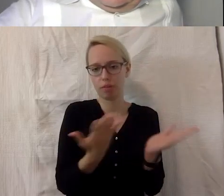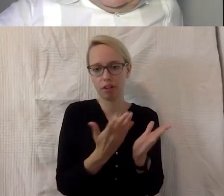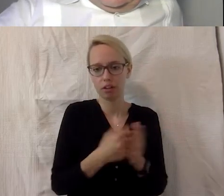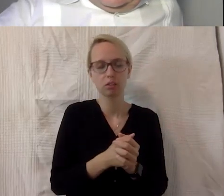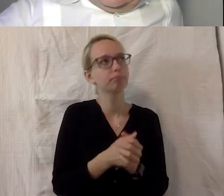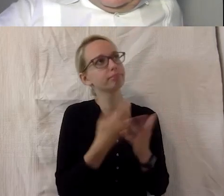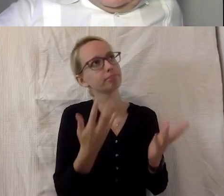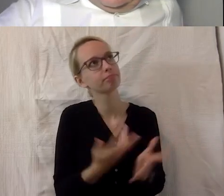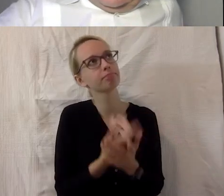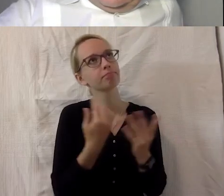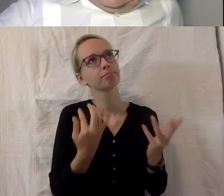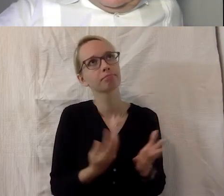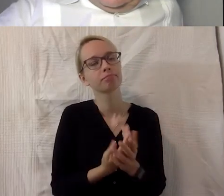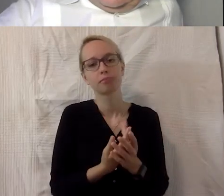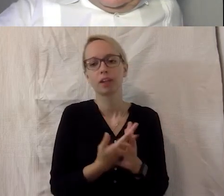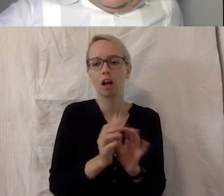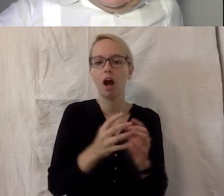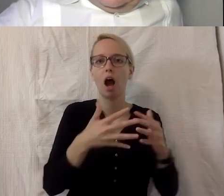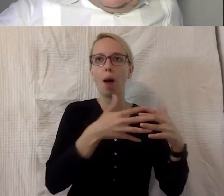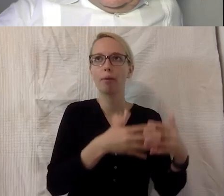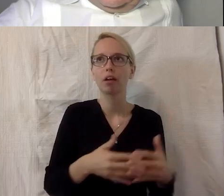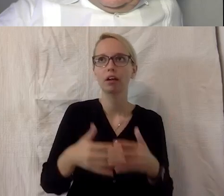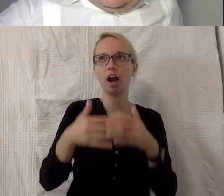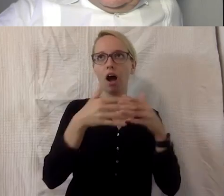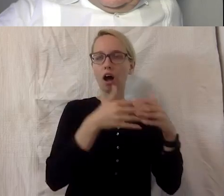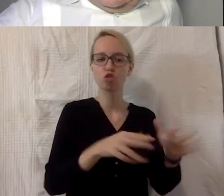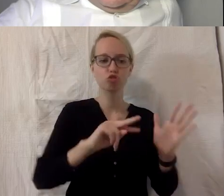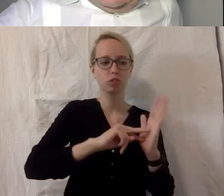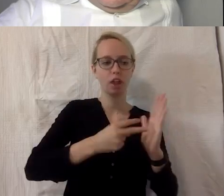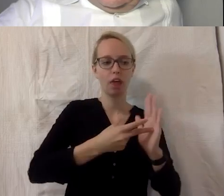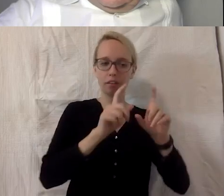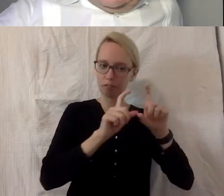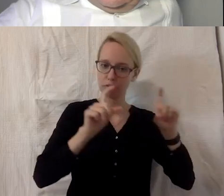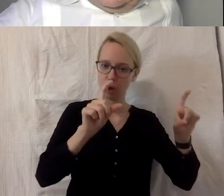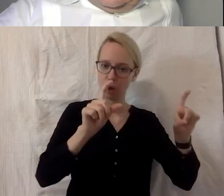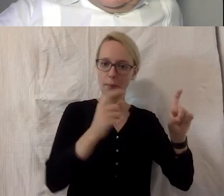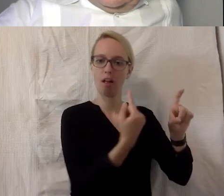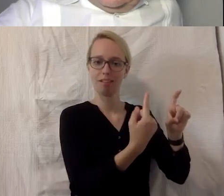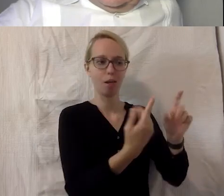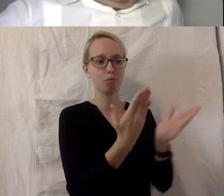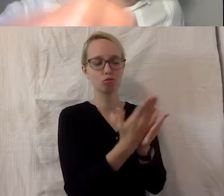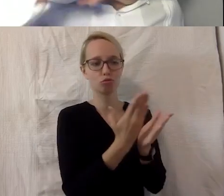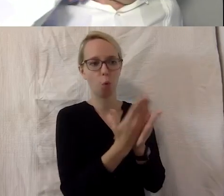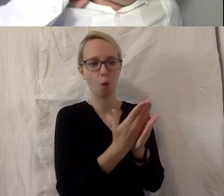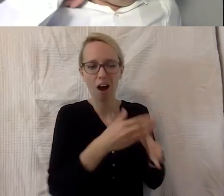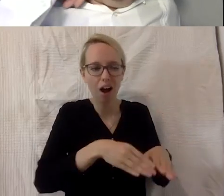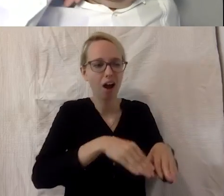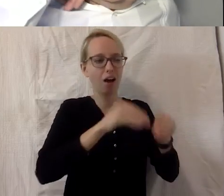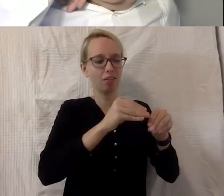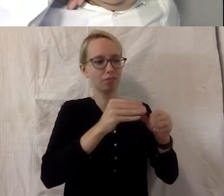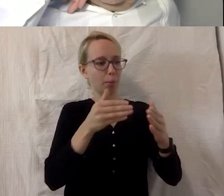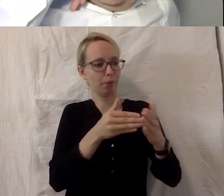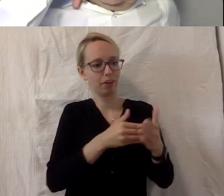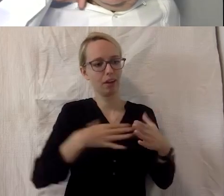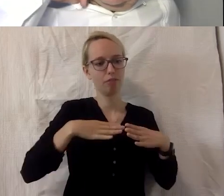wie, ja, eine amerikanische Technikfirma, die haben halt von Anfang an die Barrierefreiheit mehr oder weniger,